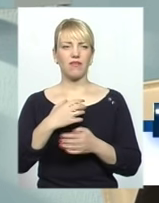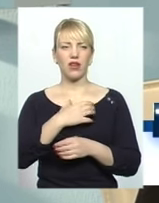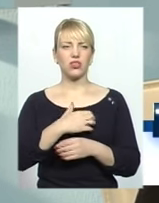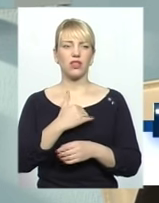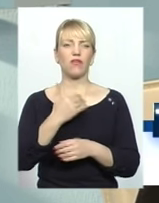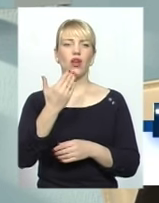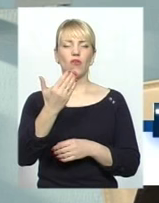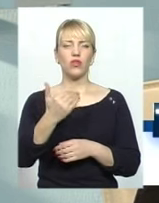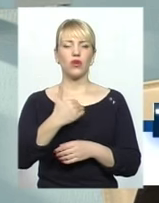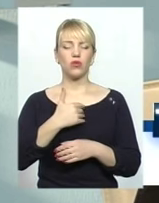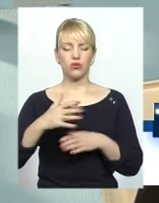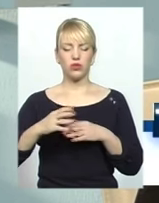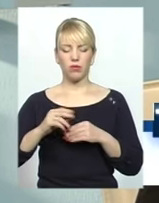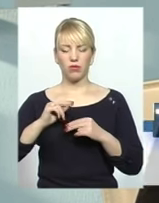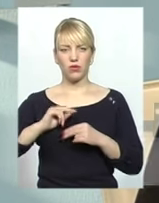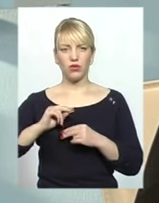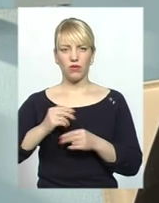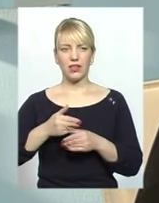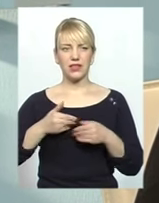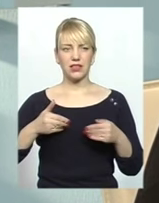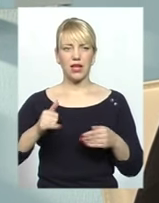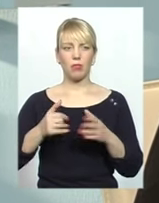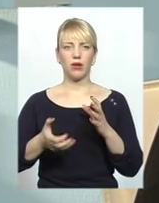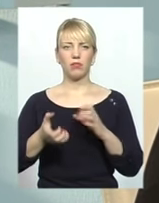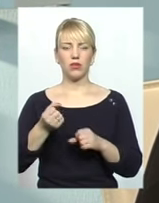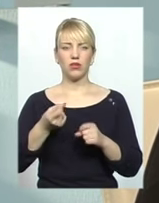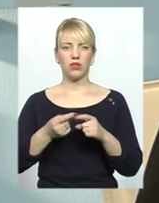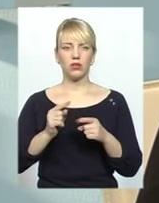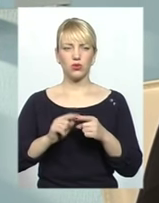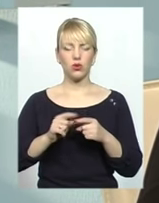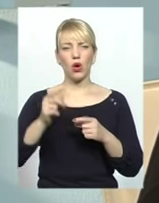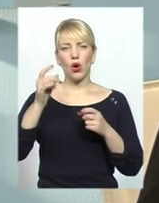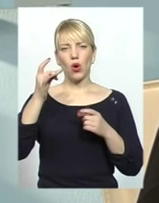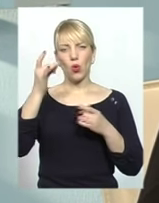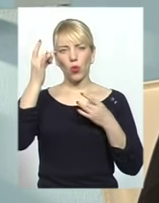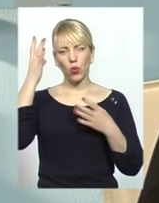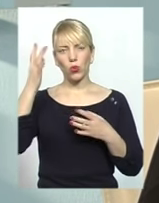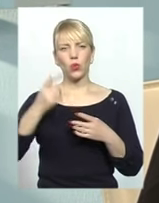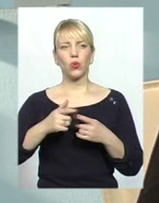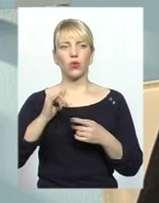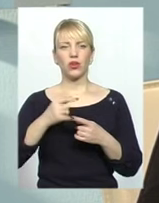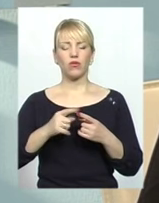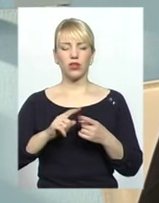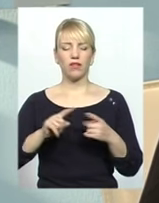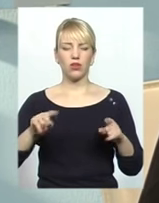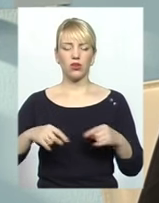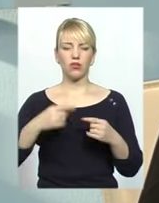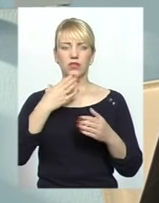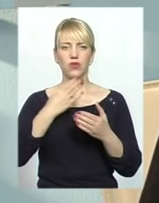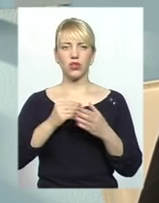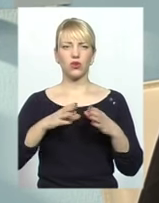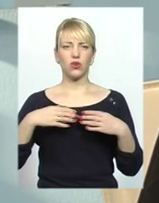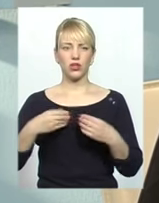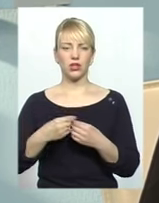співпрацювати, разом з нами підтримувати цю культуру, польську традицію. Вони вже відроджують в своїх родинах. Ну, також